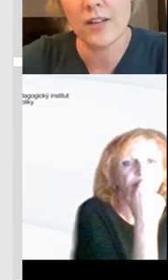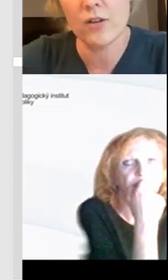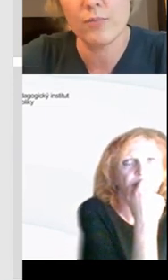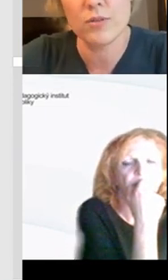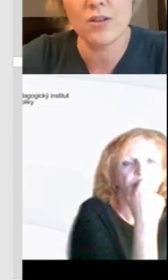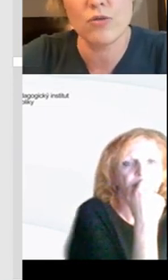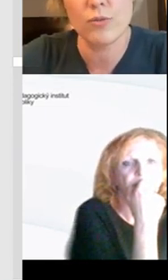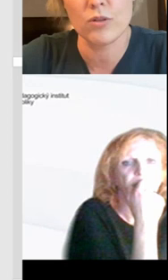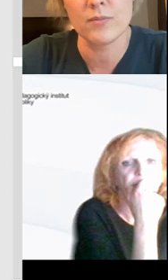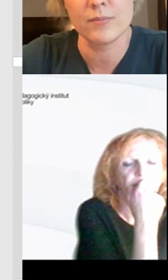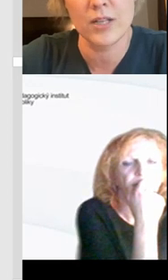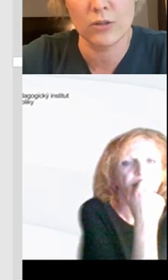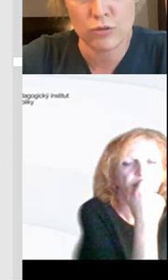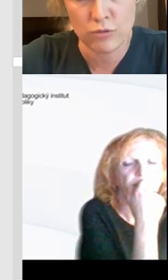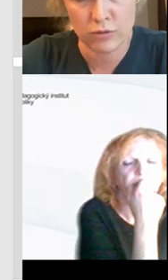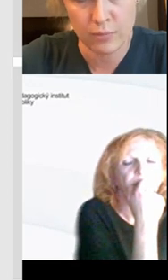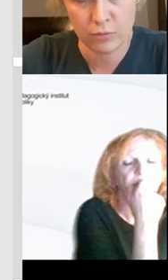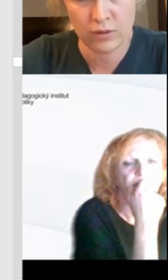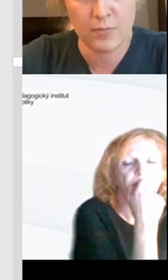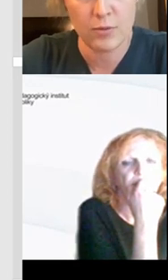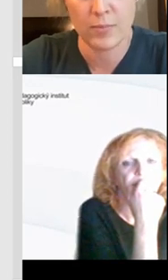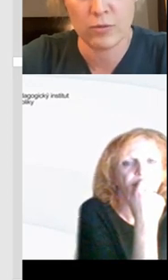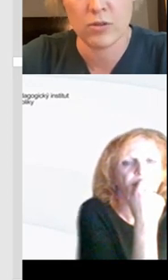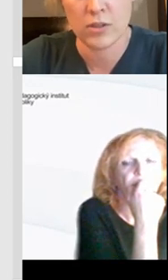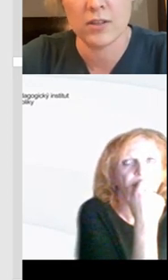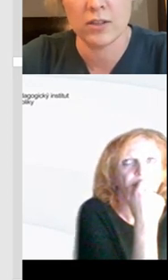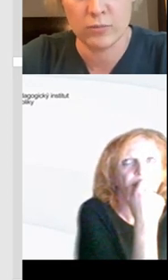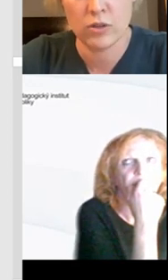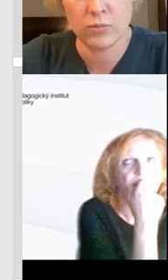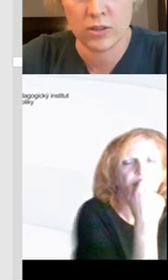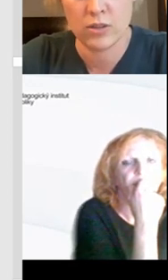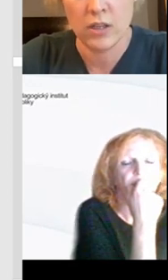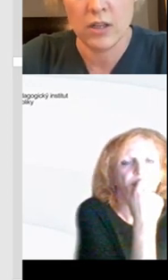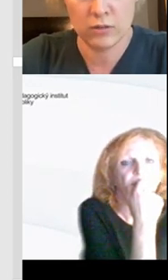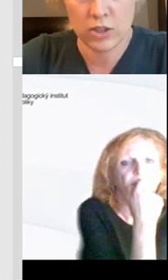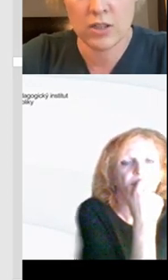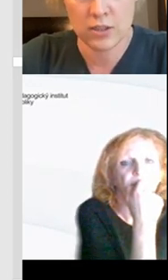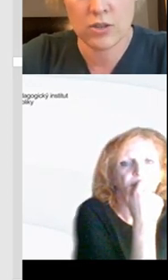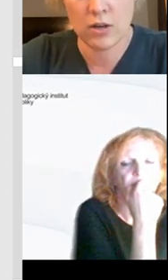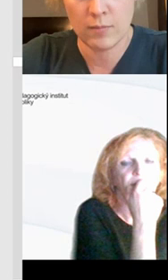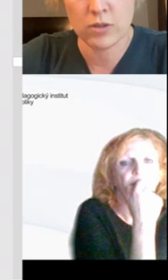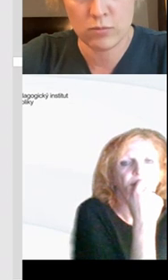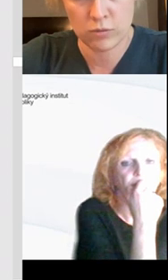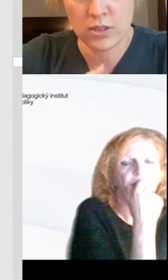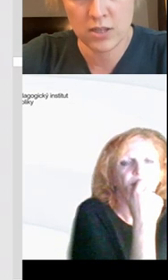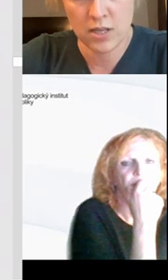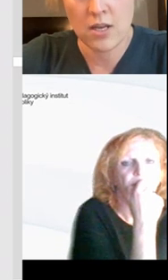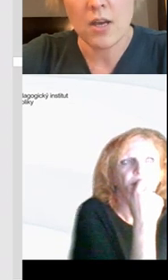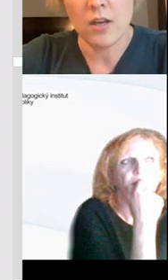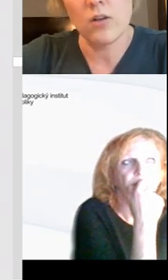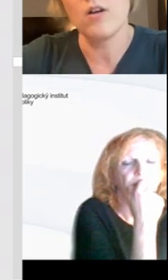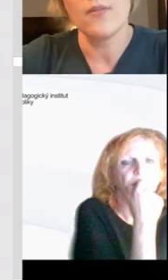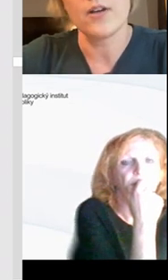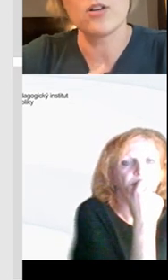to pro ty žáky jako v podstatě už potom bude i trošku kontraproduktivní, protože opravdu se dostanete k tomu, že to budete držet 24 lomeno 7, to